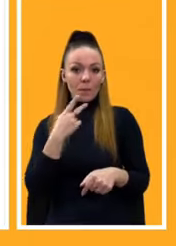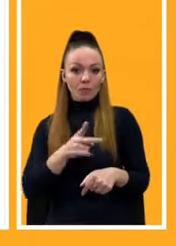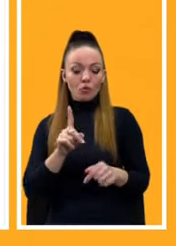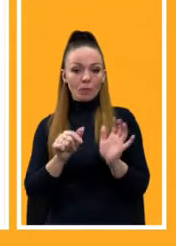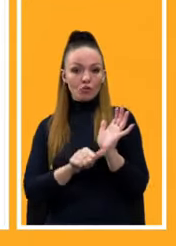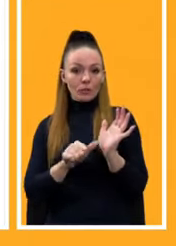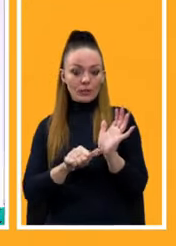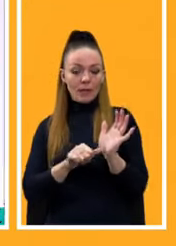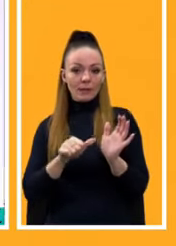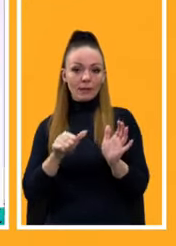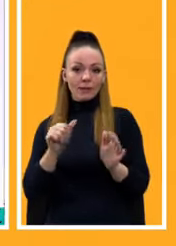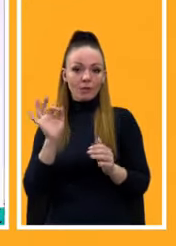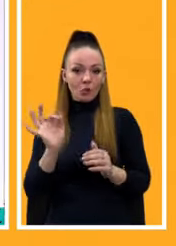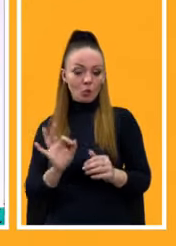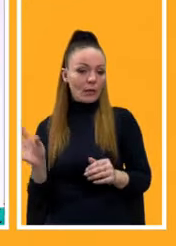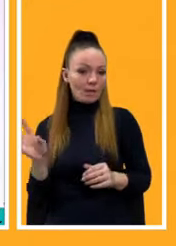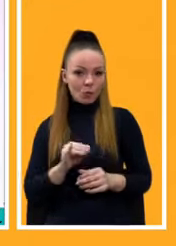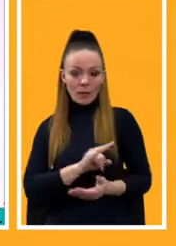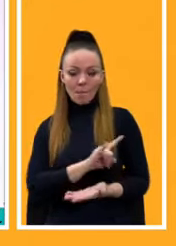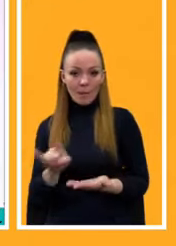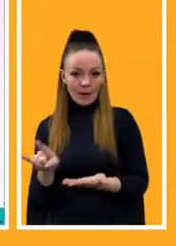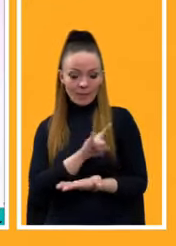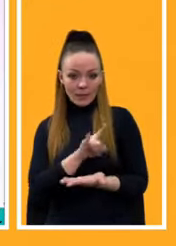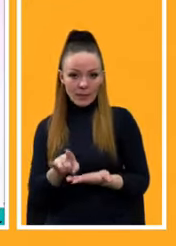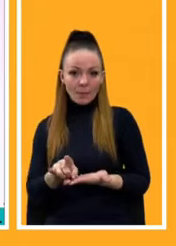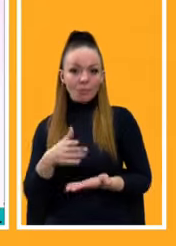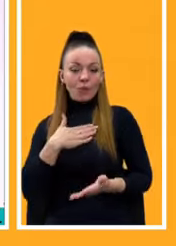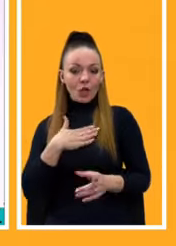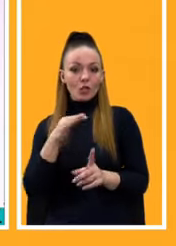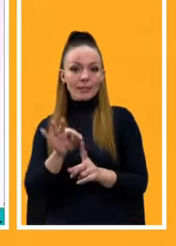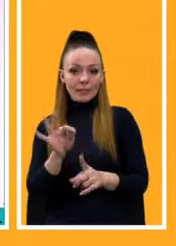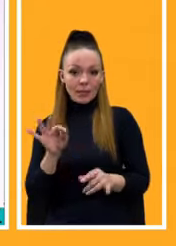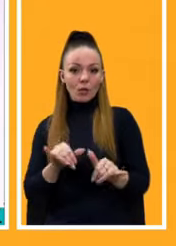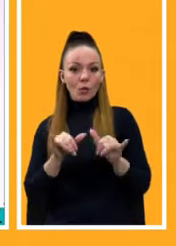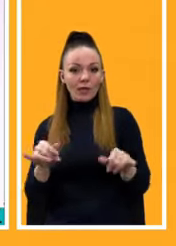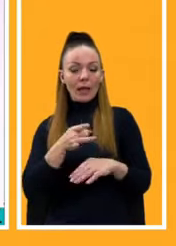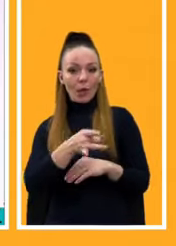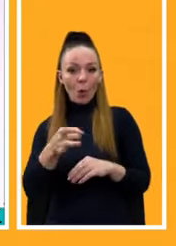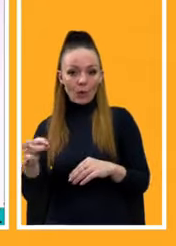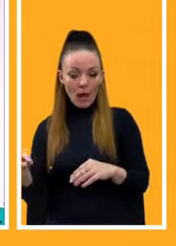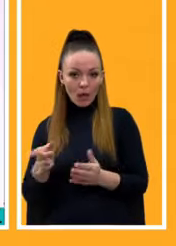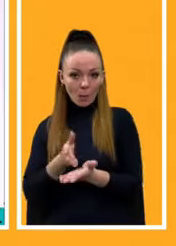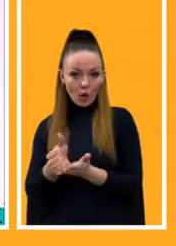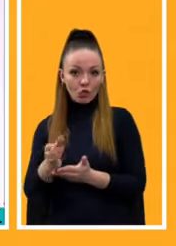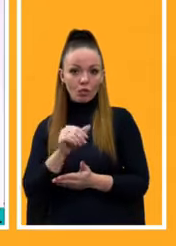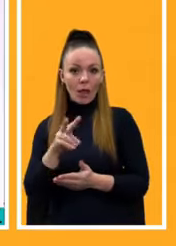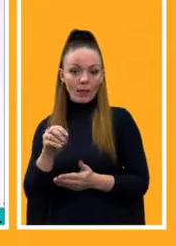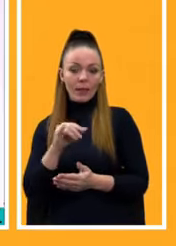усіх перевезень, попри те, ну, наша ціль – це розвиток і регіональної мережі, але й